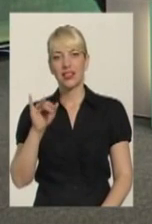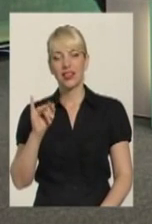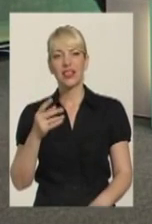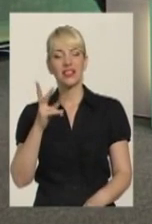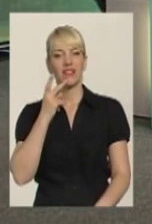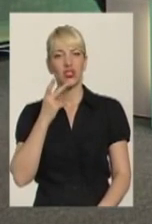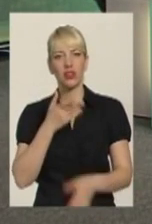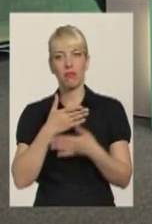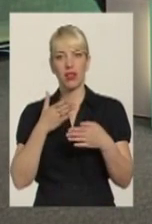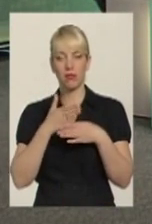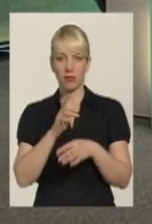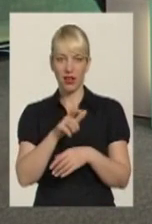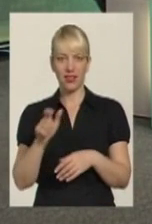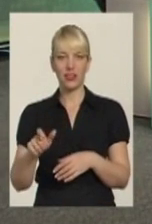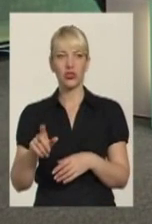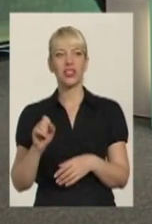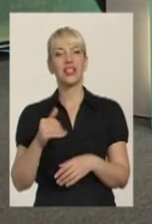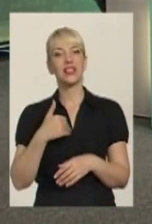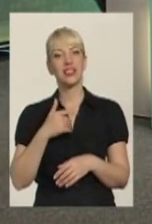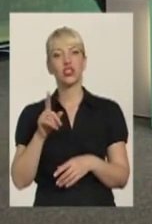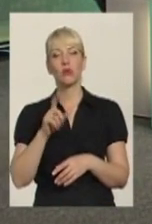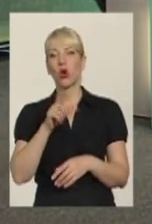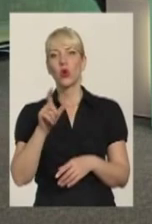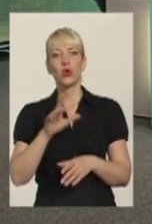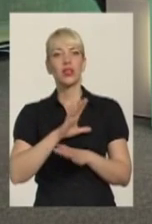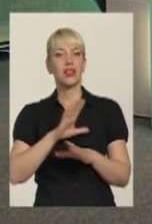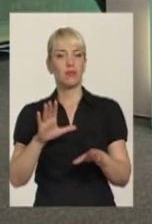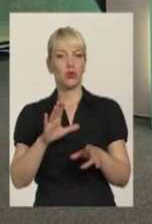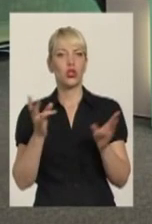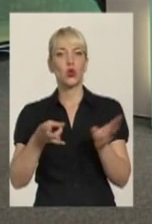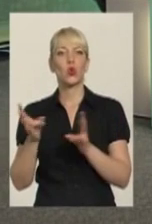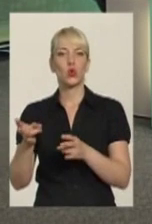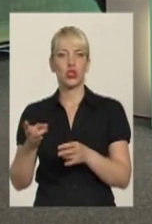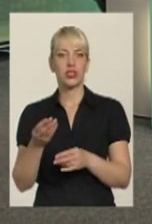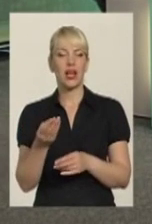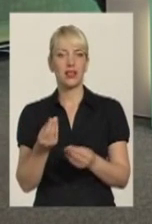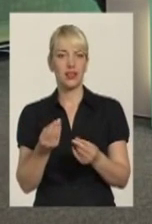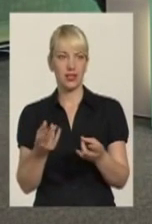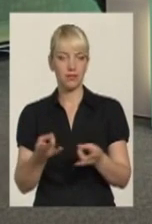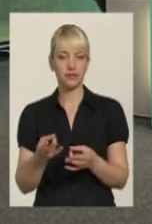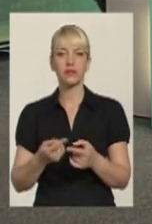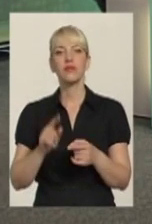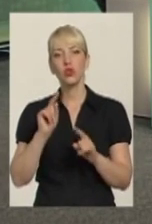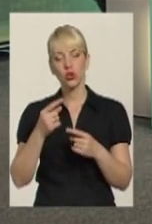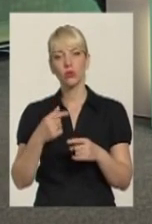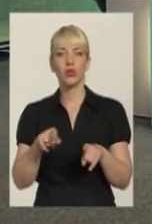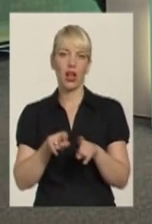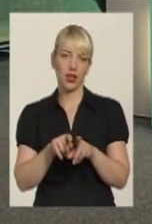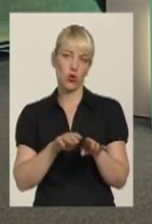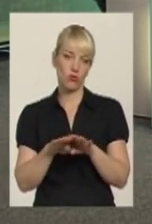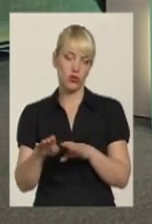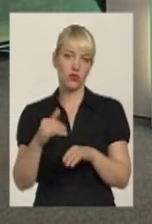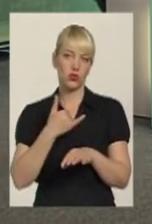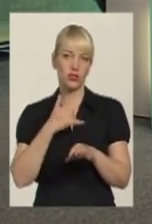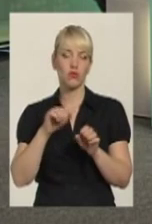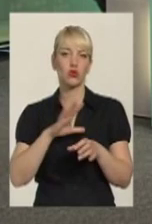допомагали людям, і завжди ми хотіли, щоб люди були ненужденні. І це дуже важливо. От тільки на цьому рівні можуть бути якісь